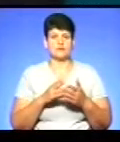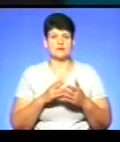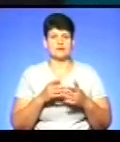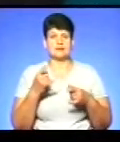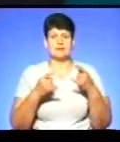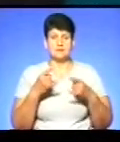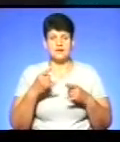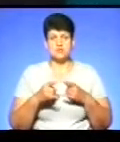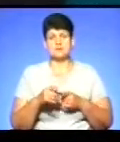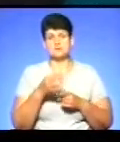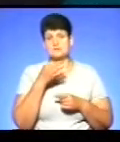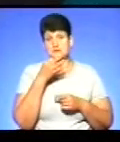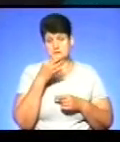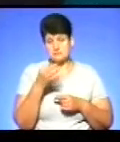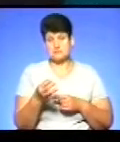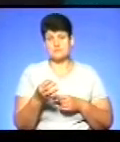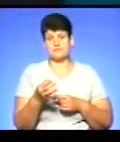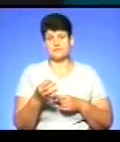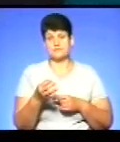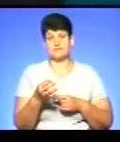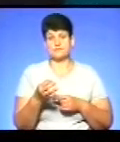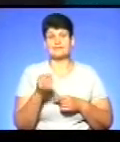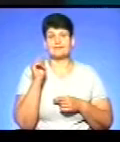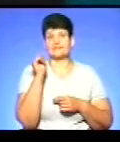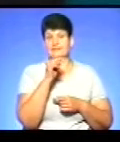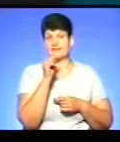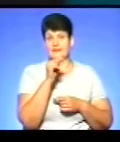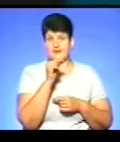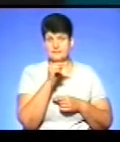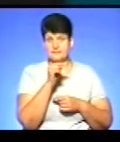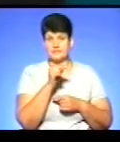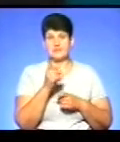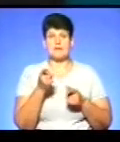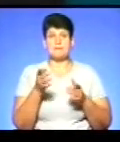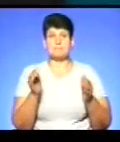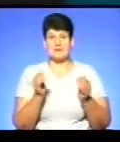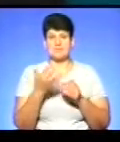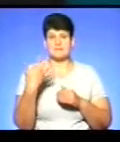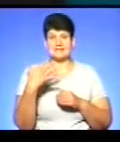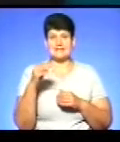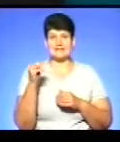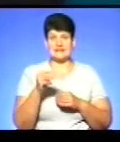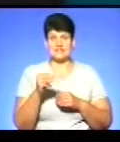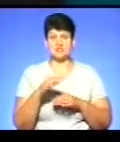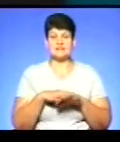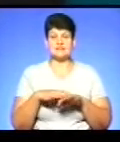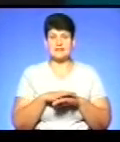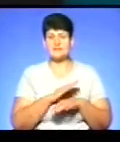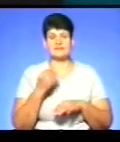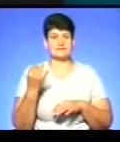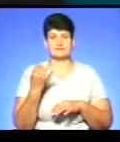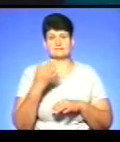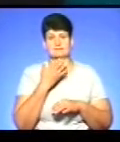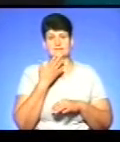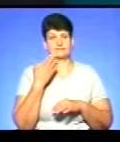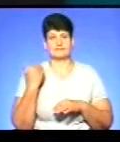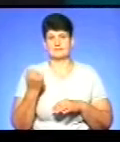заявив, і така заявка в нього конкретна, що там, де на території менше 50 тисяч населення, він не зацікавлений поширювати